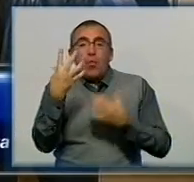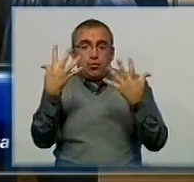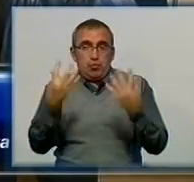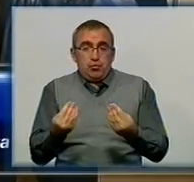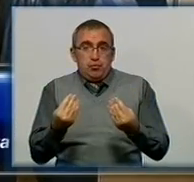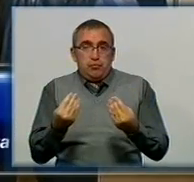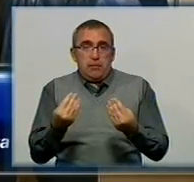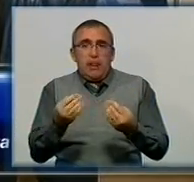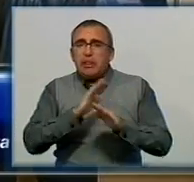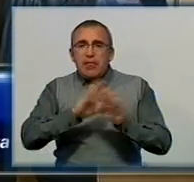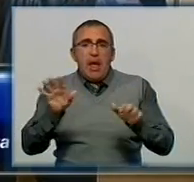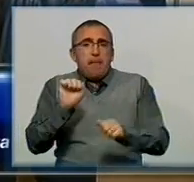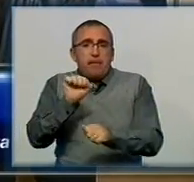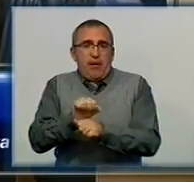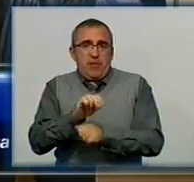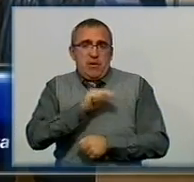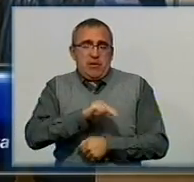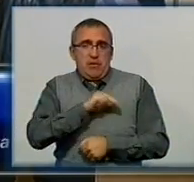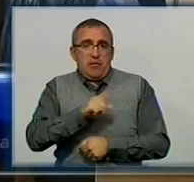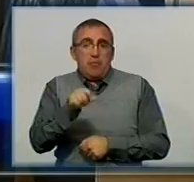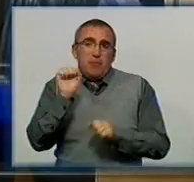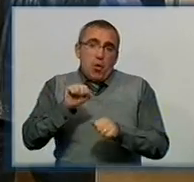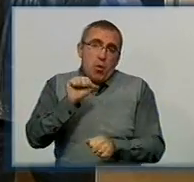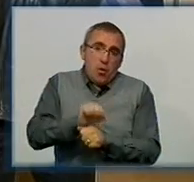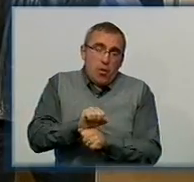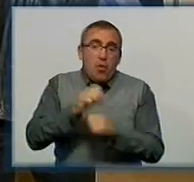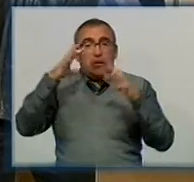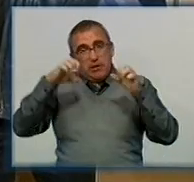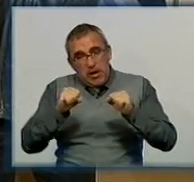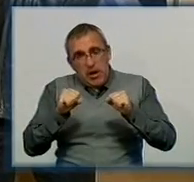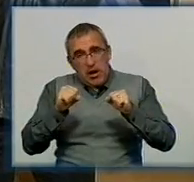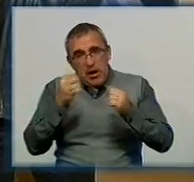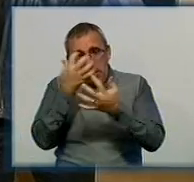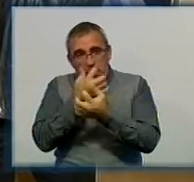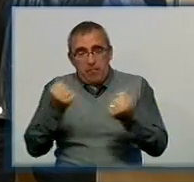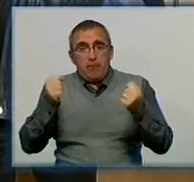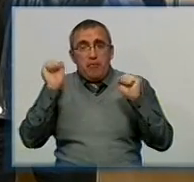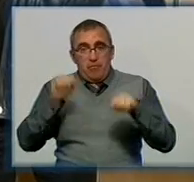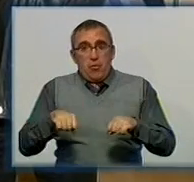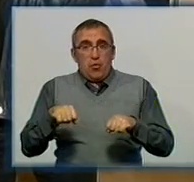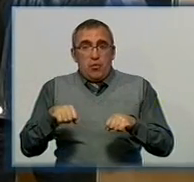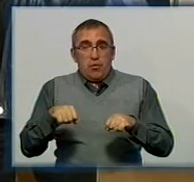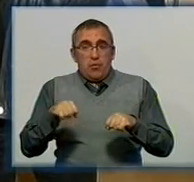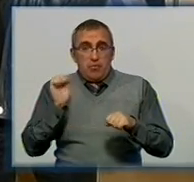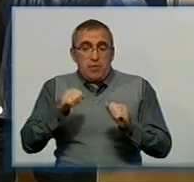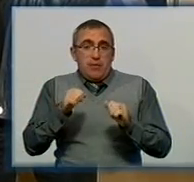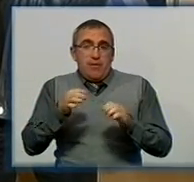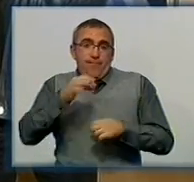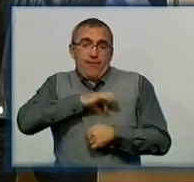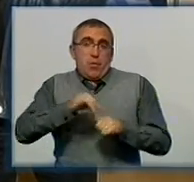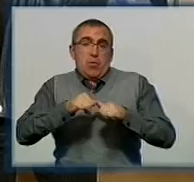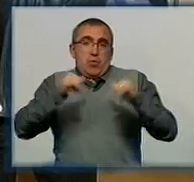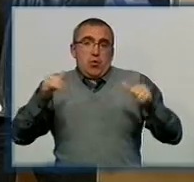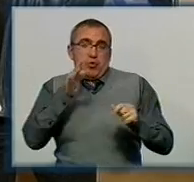Непреривні роботи. Ну, його ж можна встанавливати і сидіти в темноті. Тому можна вважати п'ятого срока продлення.